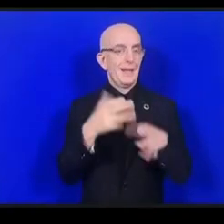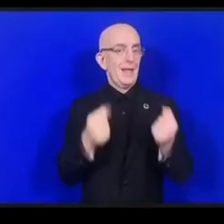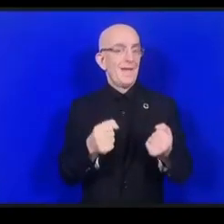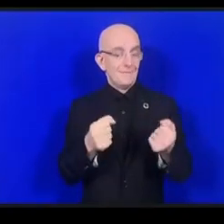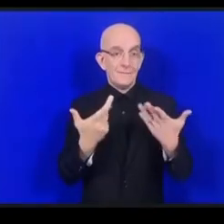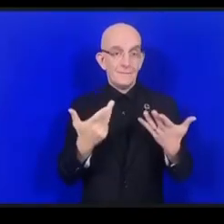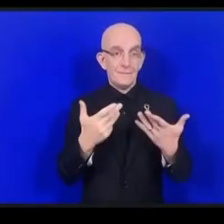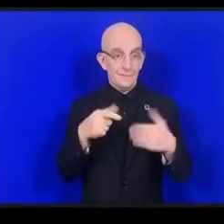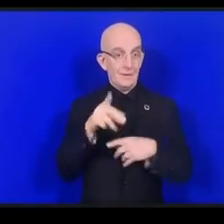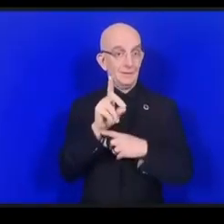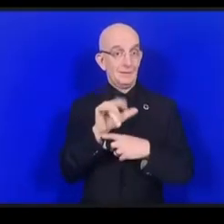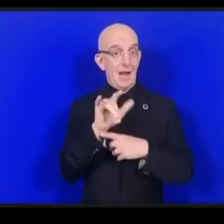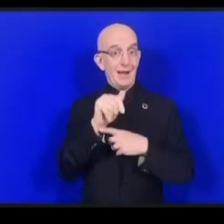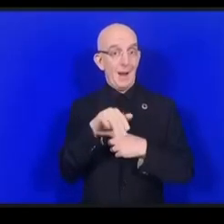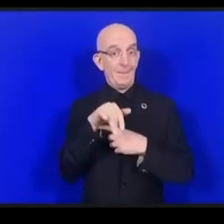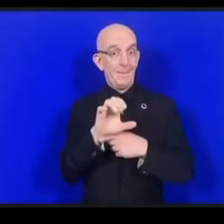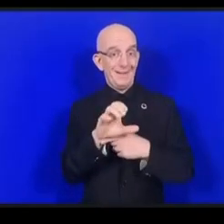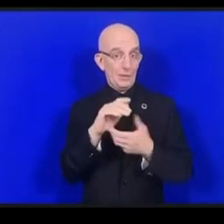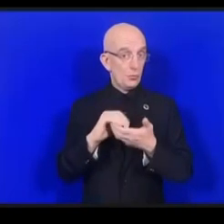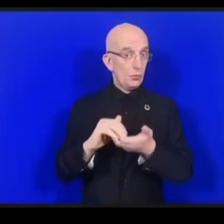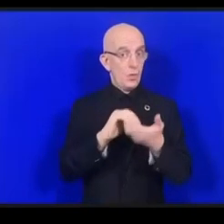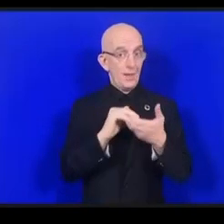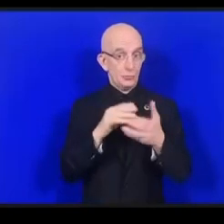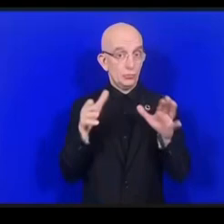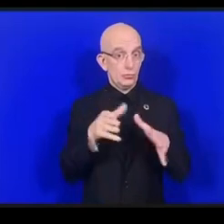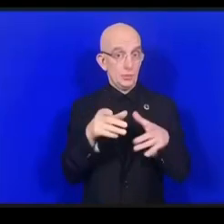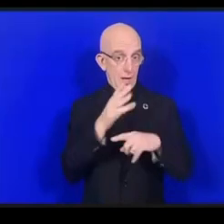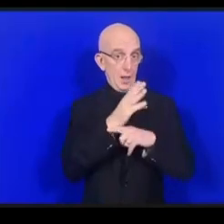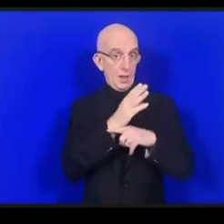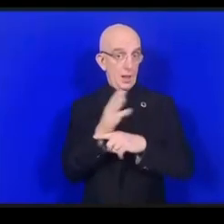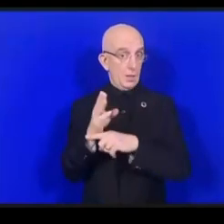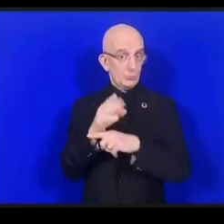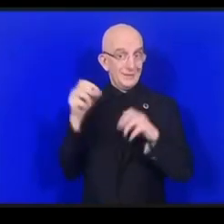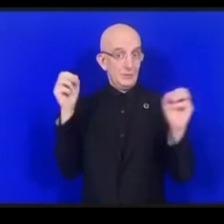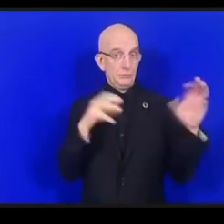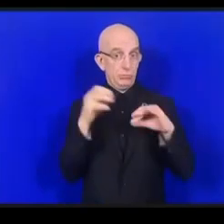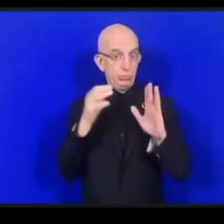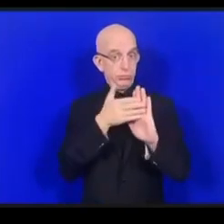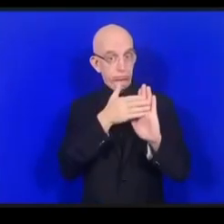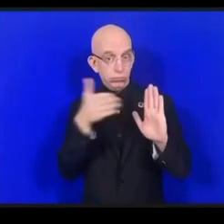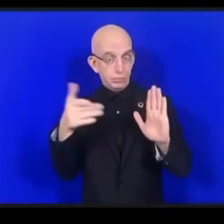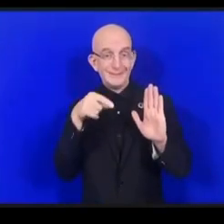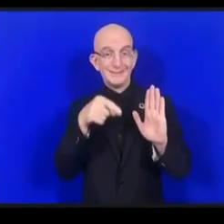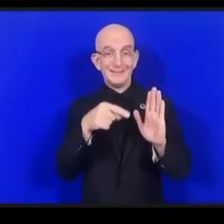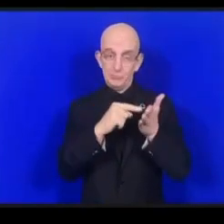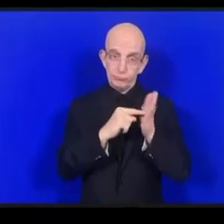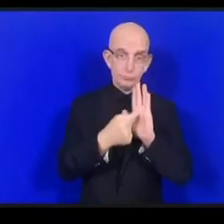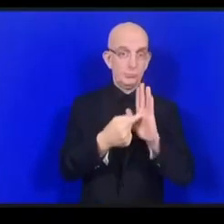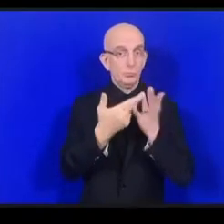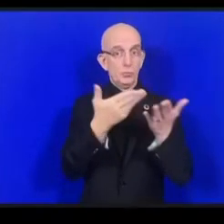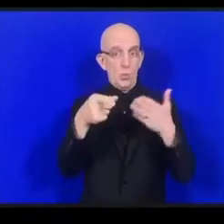ربما يمكن أن نعطي المقرر الكلمة في نهاية هذه الجلسة